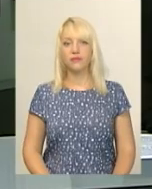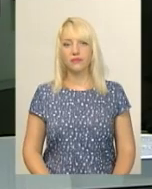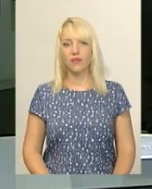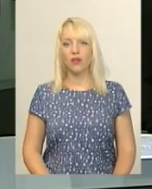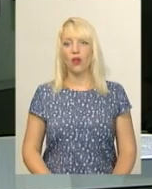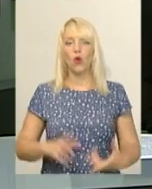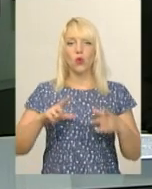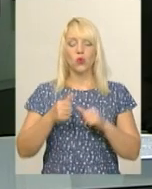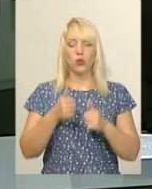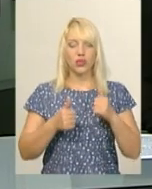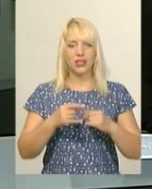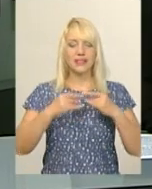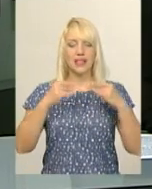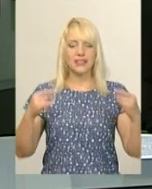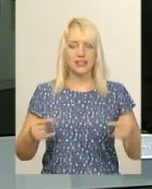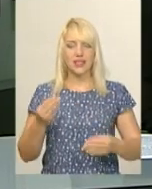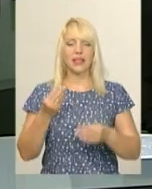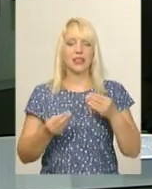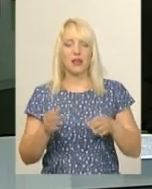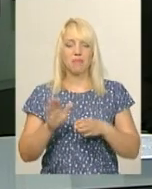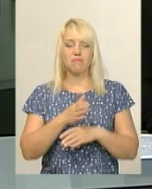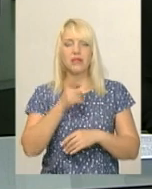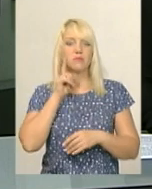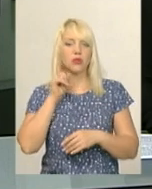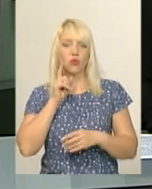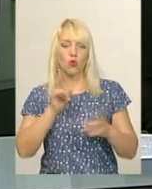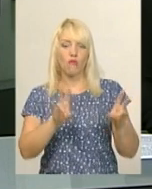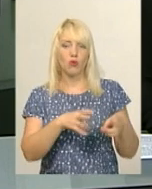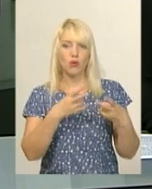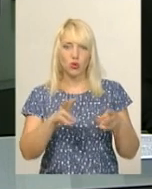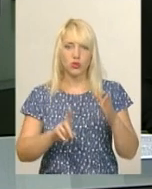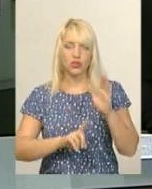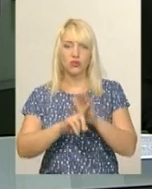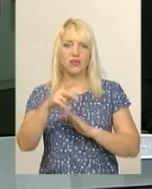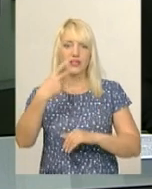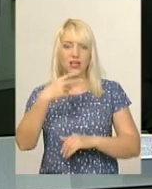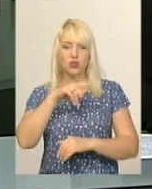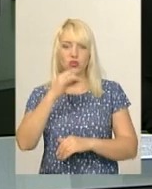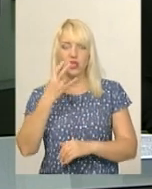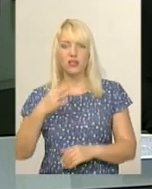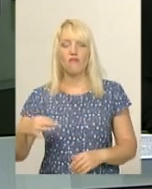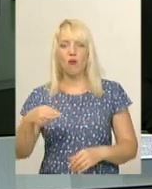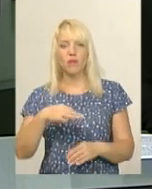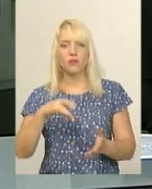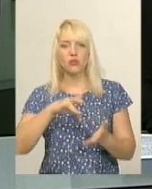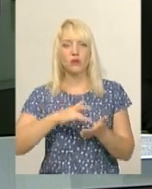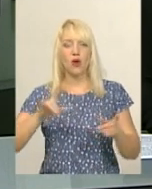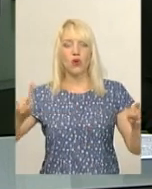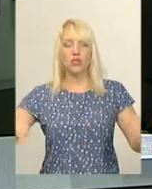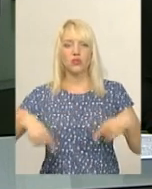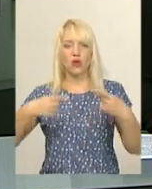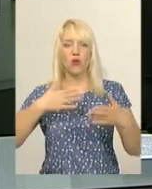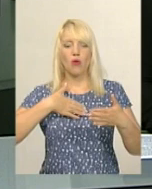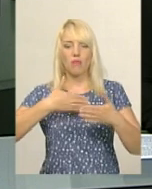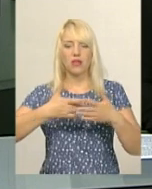Турнір з настільних ігор між підлітковими клубами Хмельницького стартує 20 червня в обласному центрі. Організовує його громадська